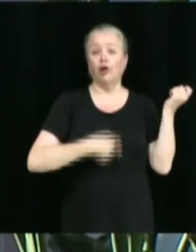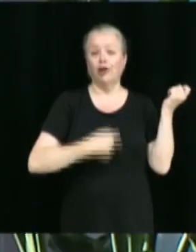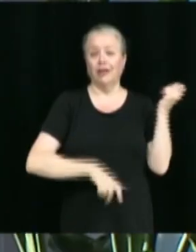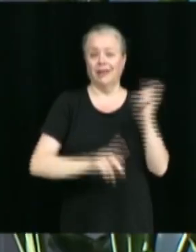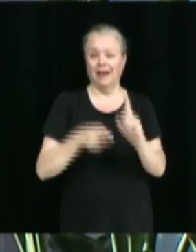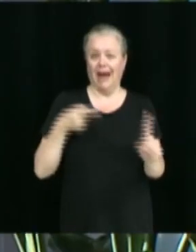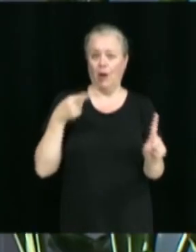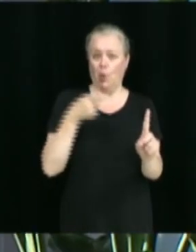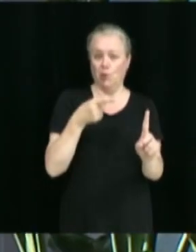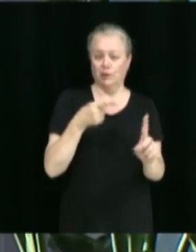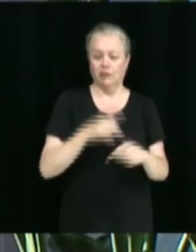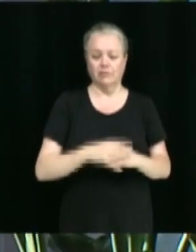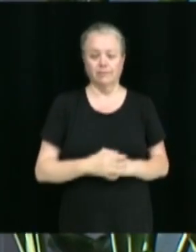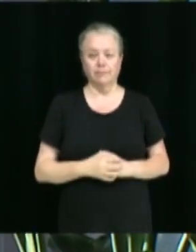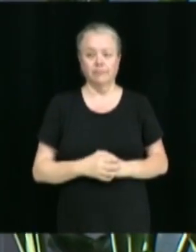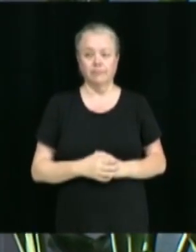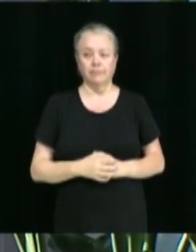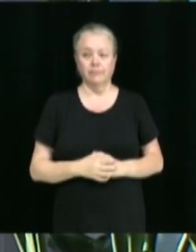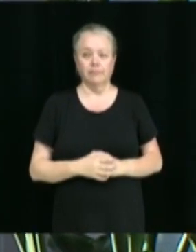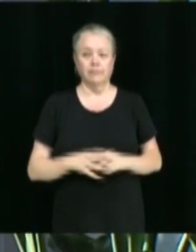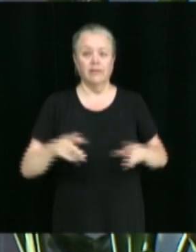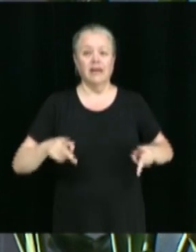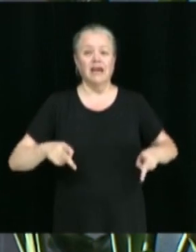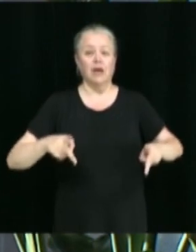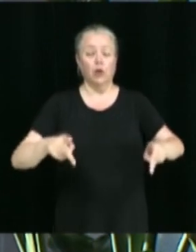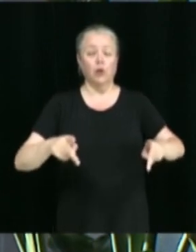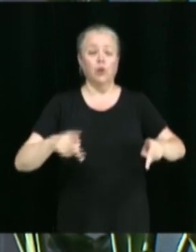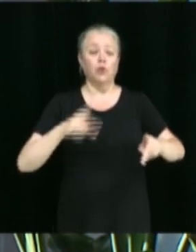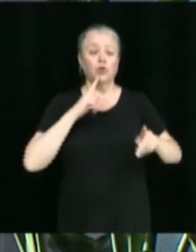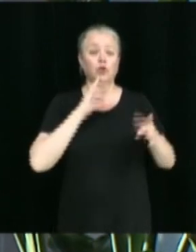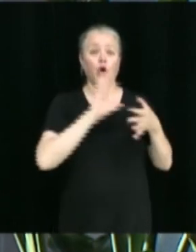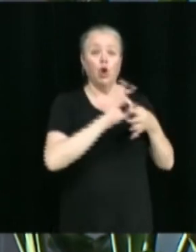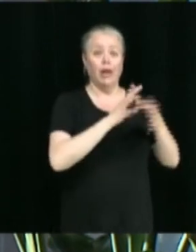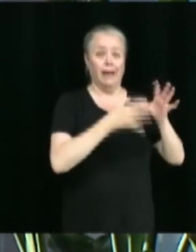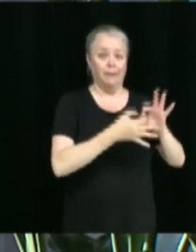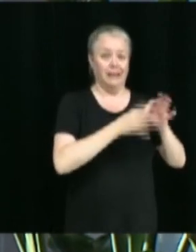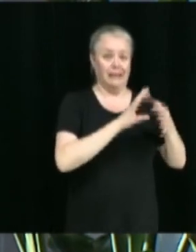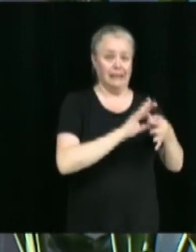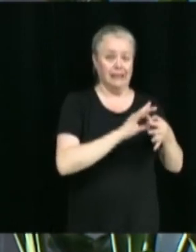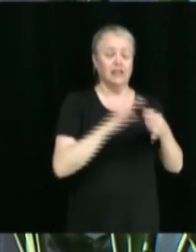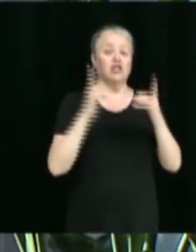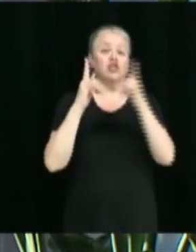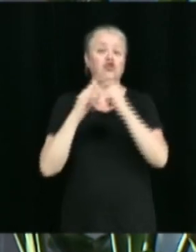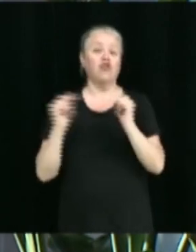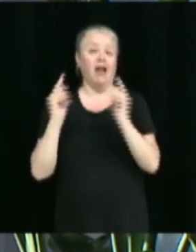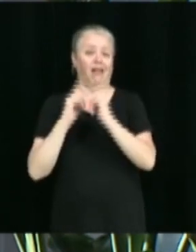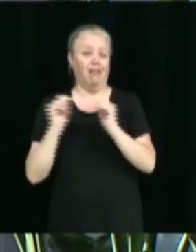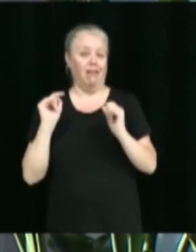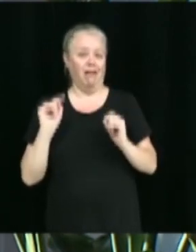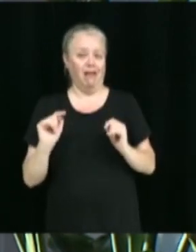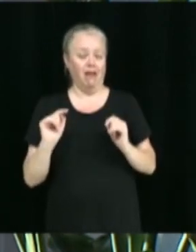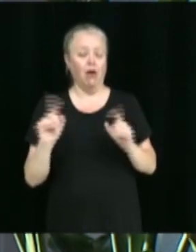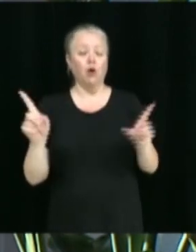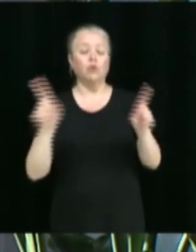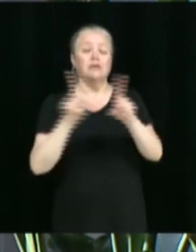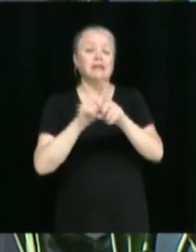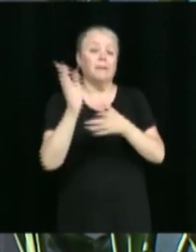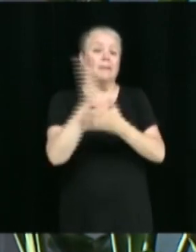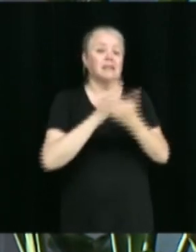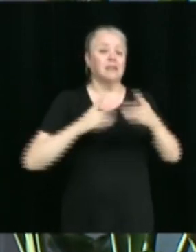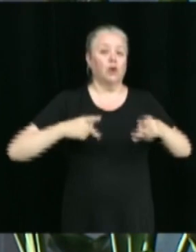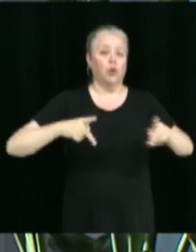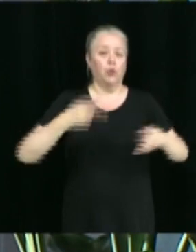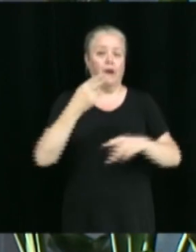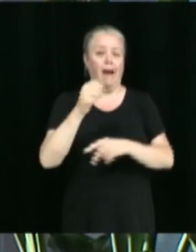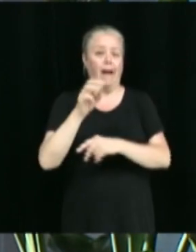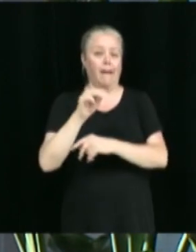Il s'agit de décréter la fermeture des rues de l'Olympie et des chalets, ainsi que la fermeture d'une partie de la rue Amel, sortie